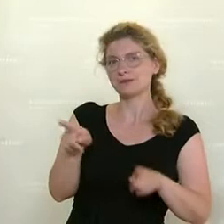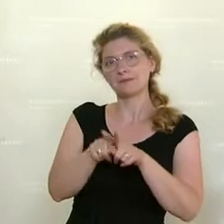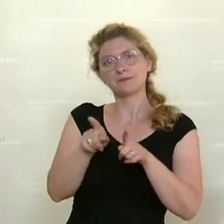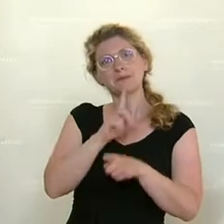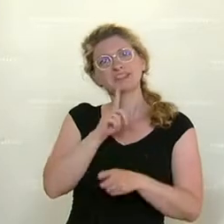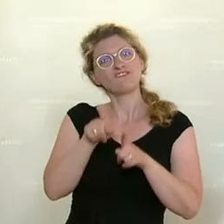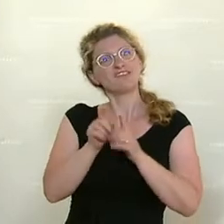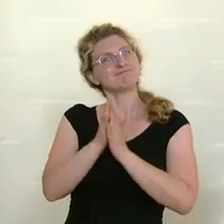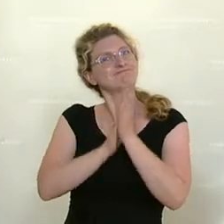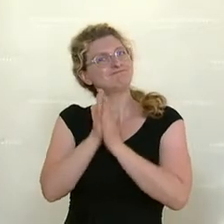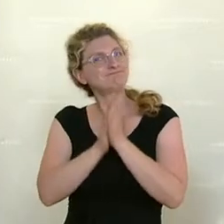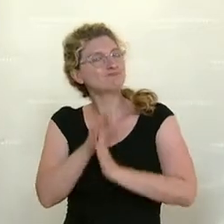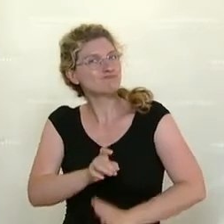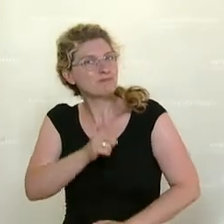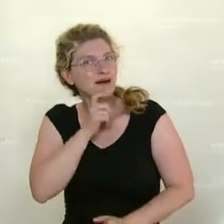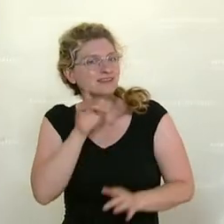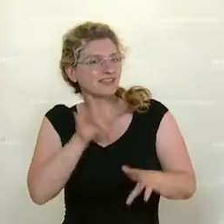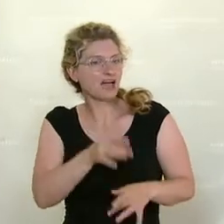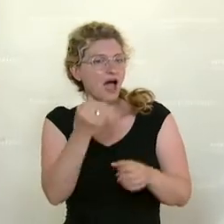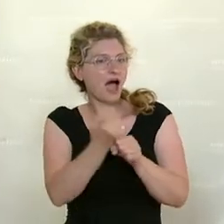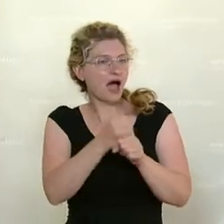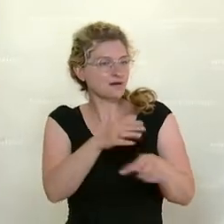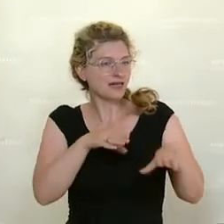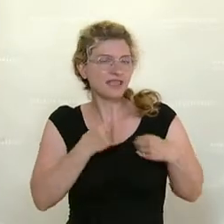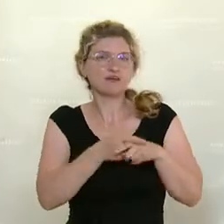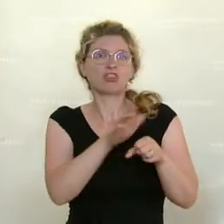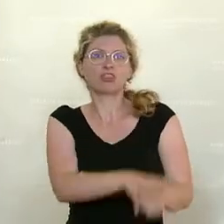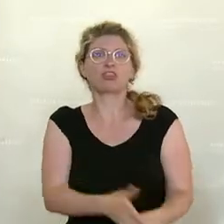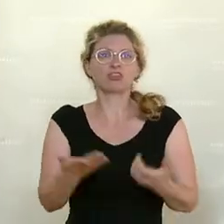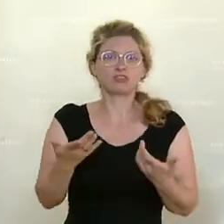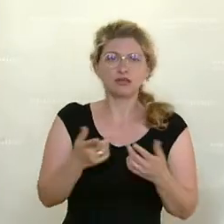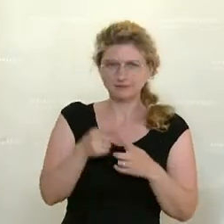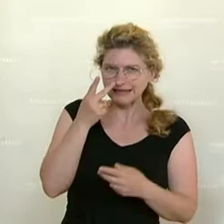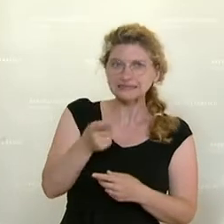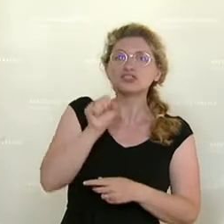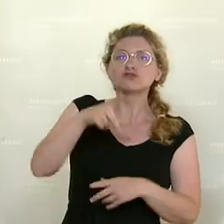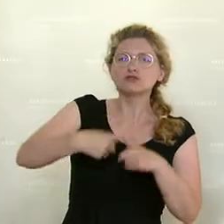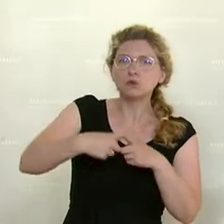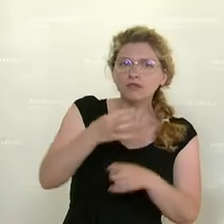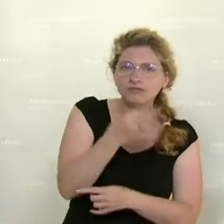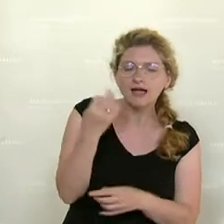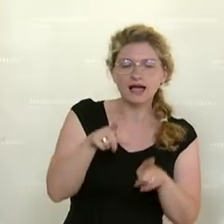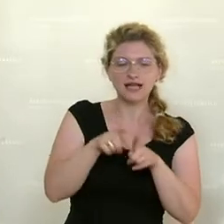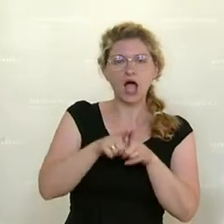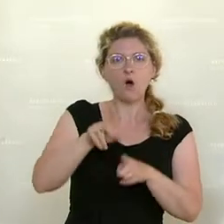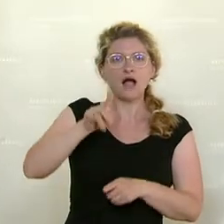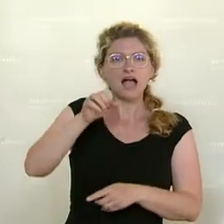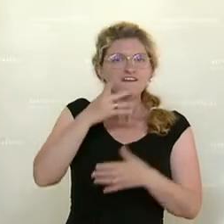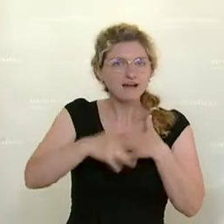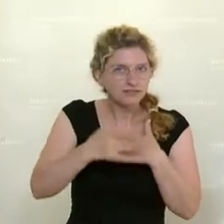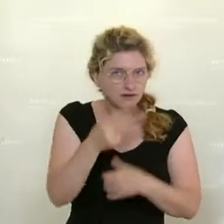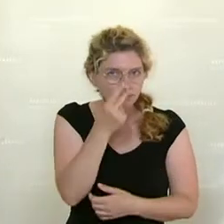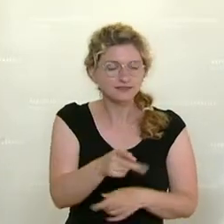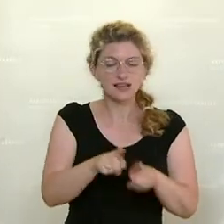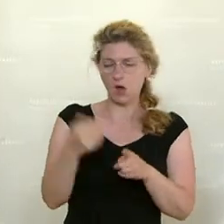Arbeitnehmerinnen und Arbeitnehmer zu demütigen. Das haben wir gesehen beim 12-Stunden-Tag, das haben wir beim Karfreitag gesehen, das haben wir bei der letzten Plenarsitzung